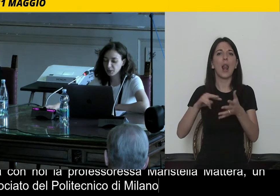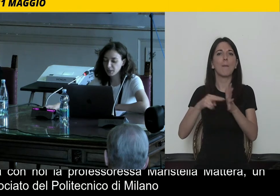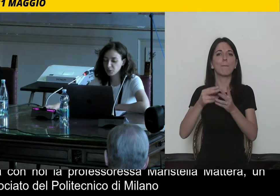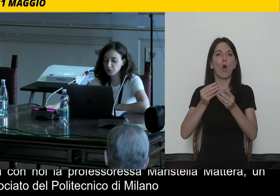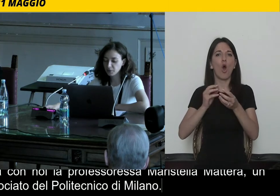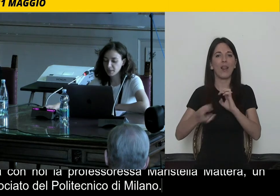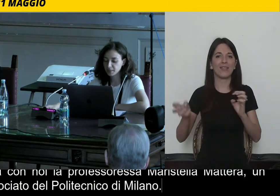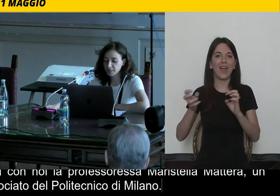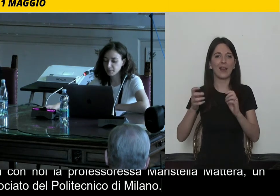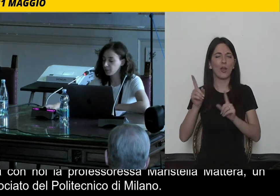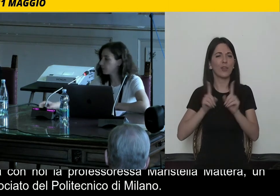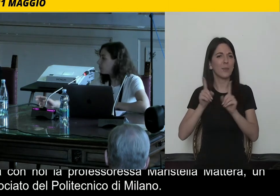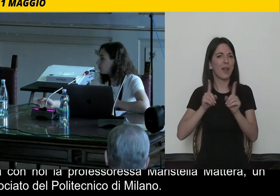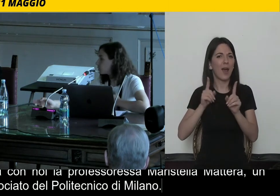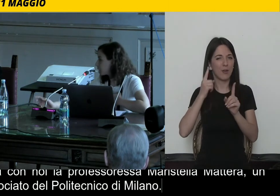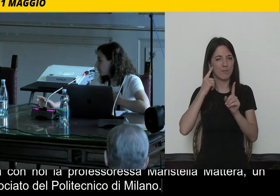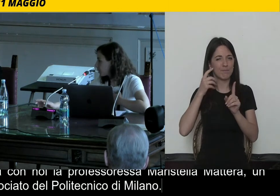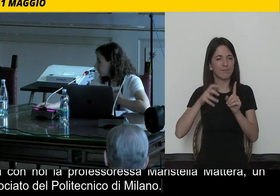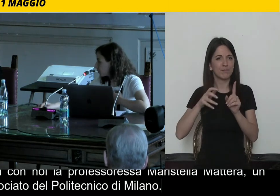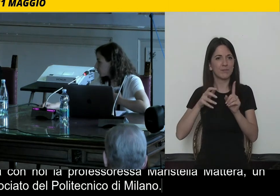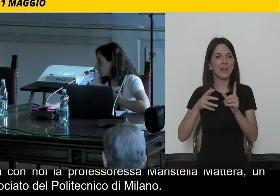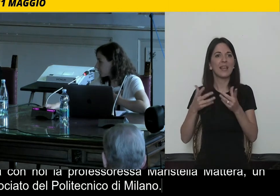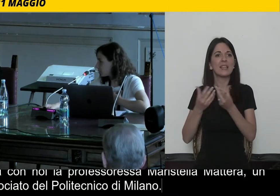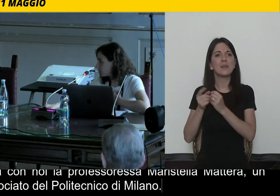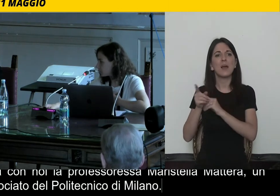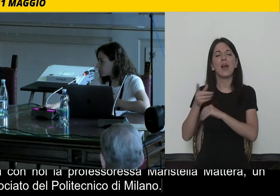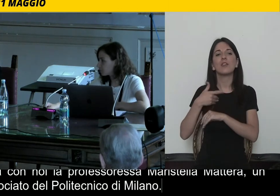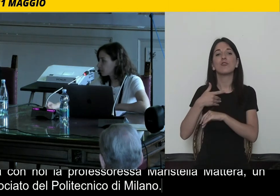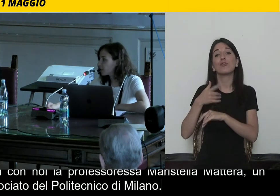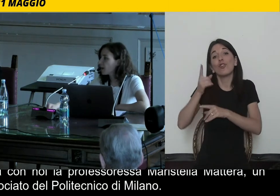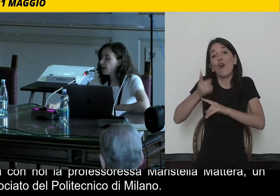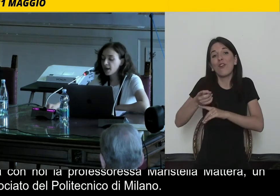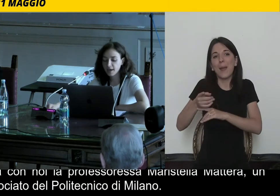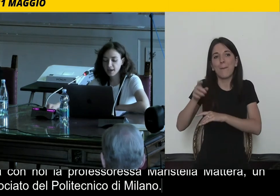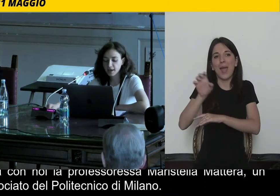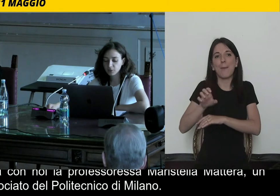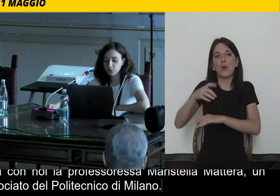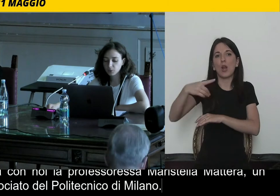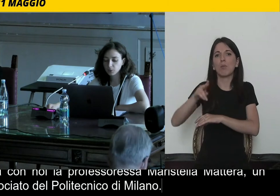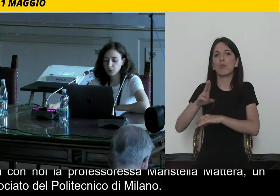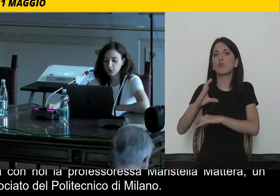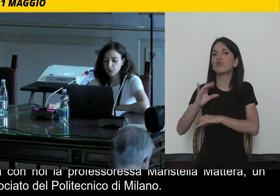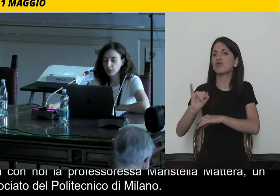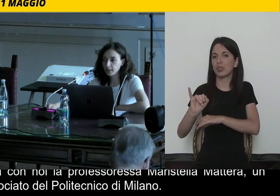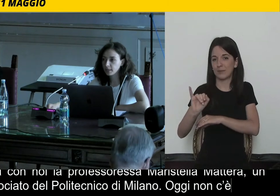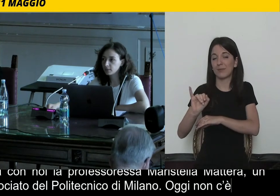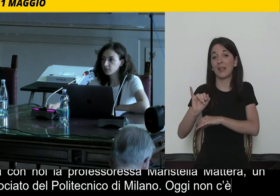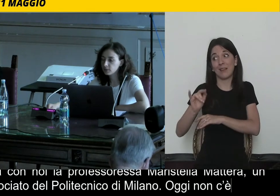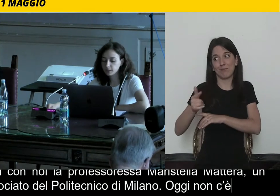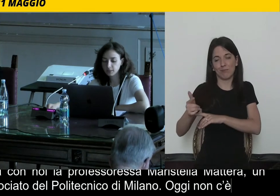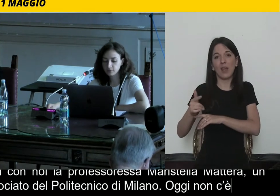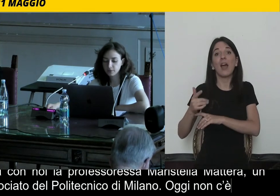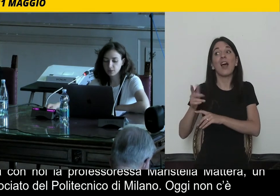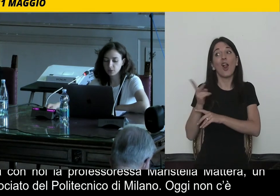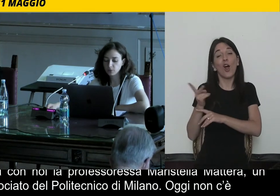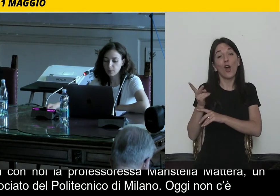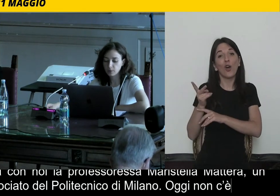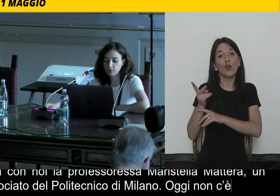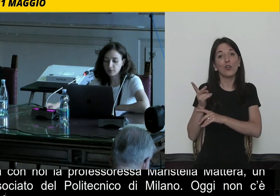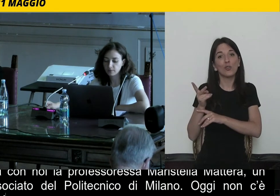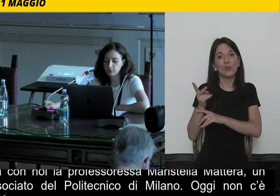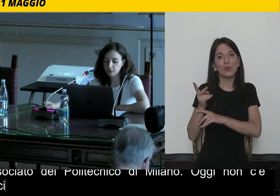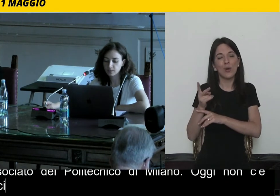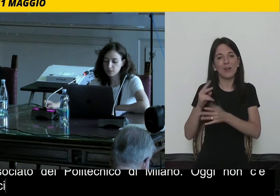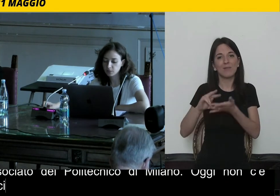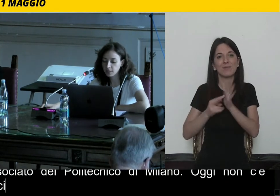Con lei ci dovrebbe essere anche Emanuele Pucci, che però non c'è oggi. E introducono il talk verso il web